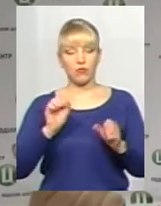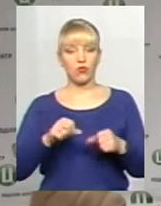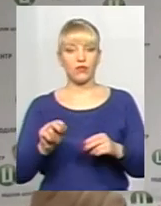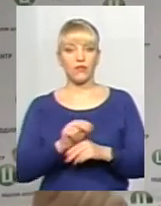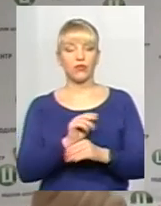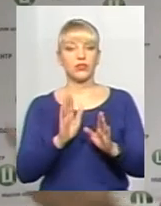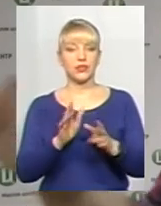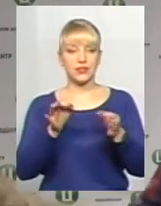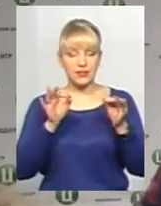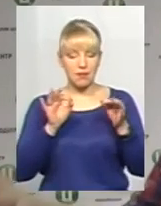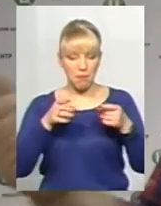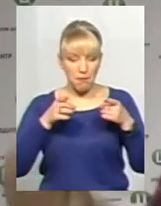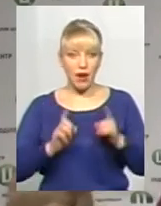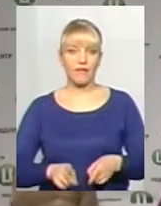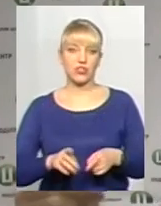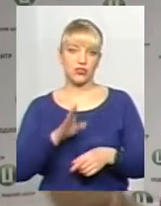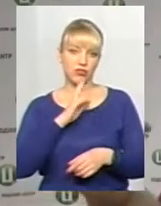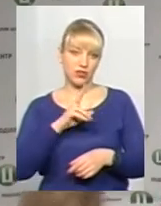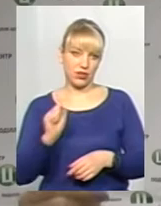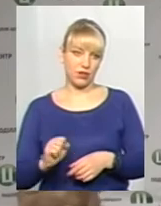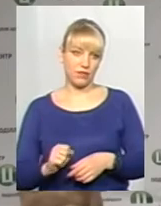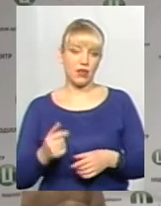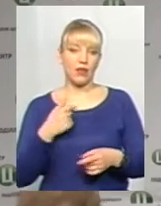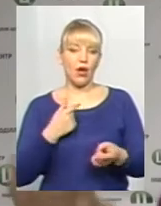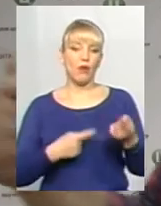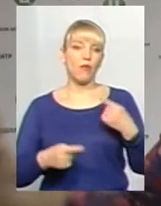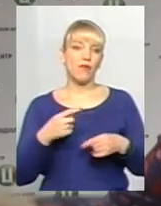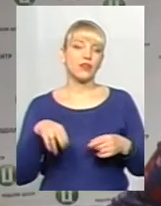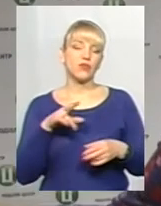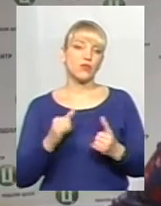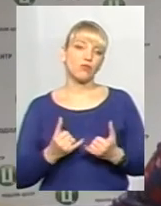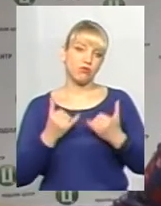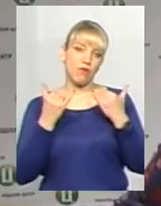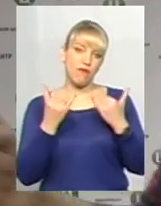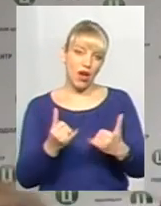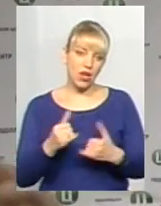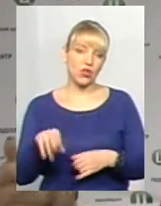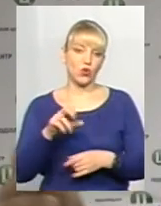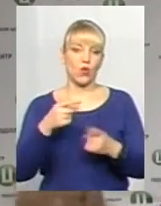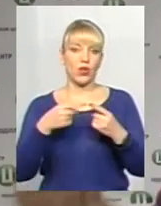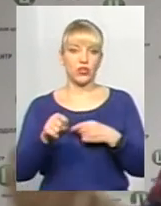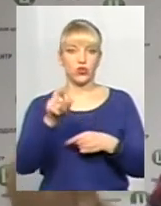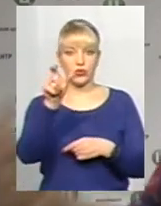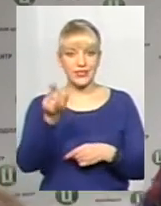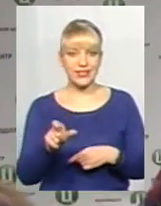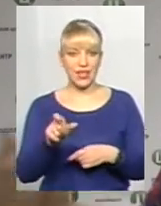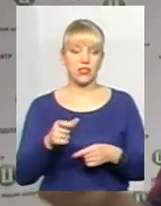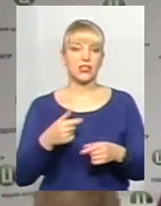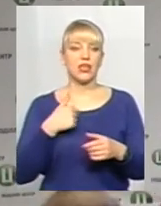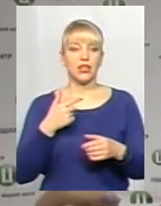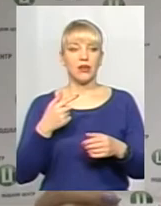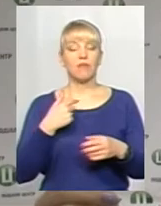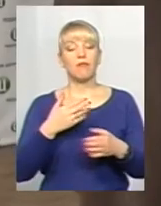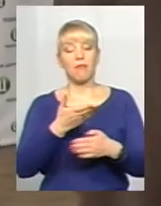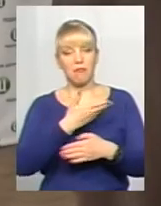жінка. Знову ж я повертаюся до поваги, до поваги до іншої статі. І розуміння, що ми рівні, але